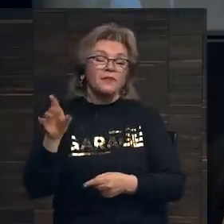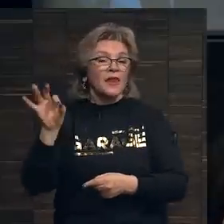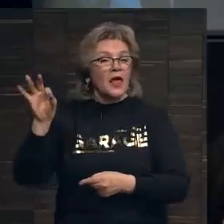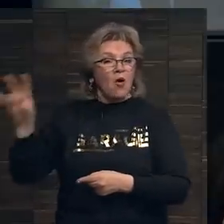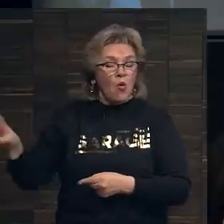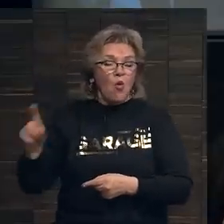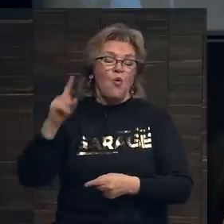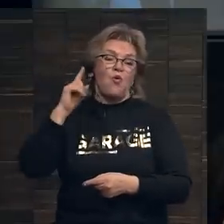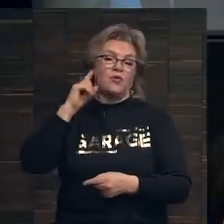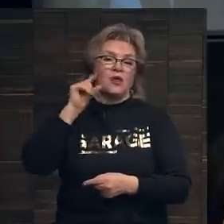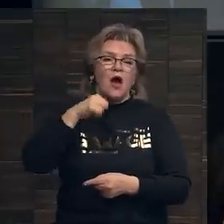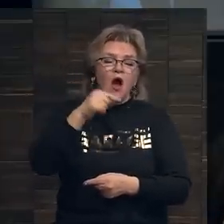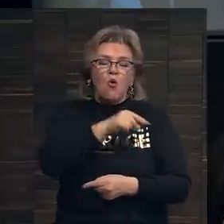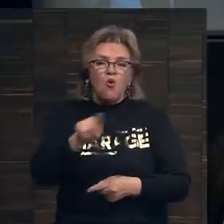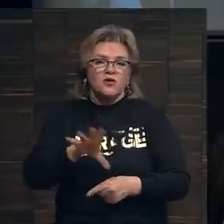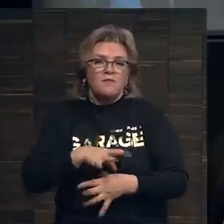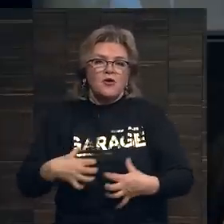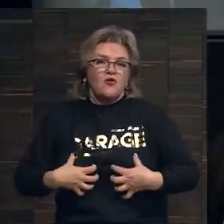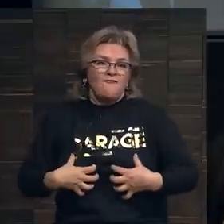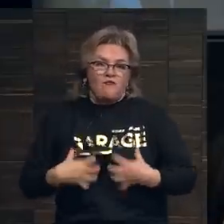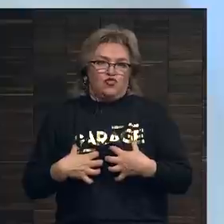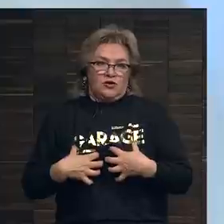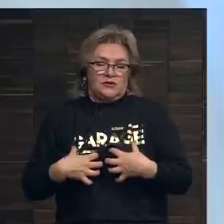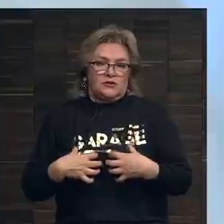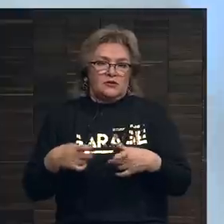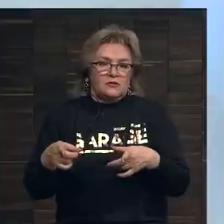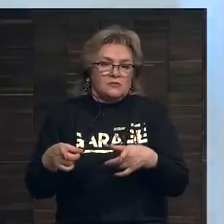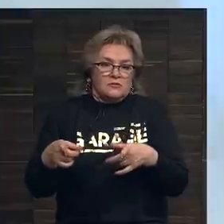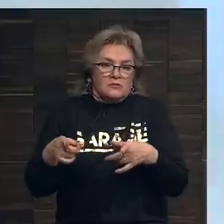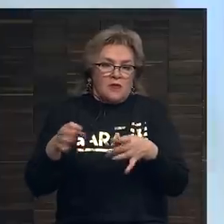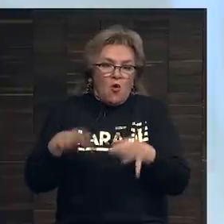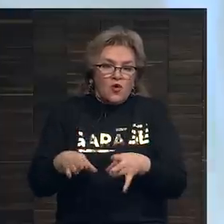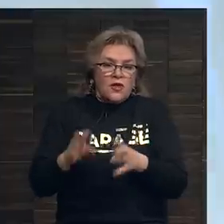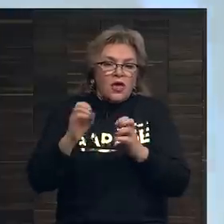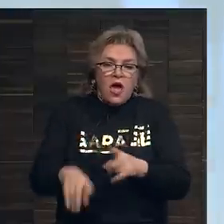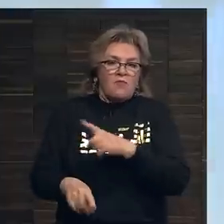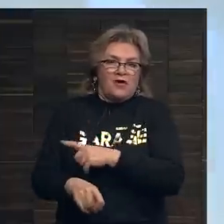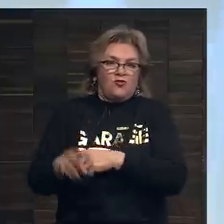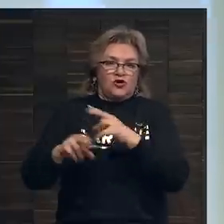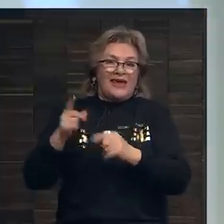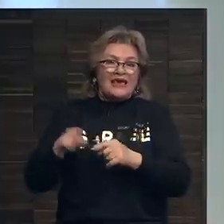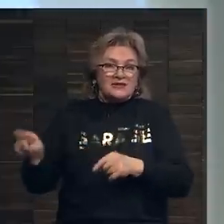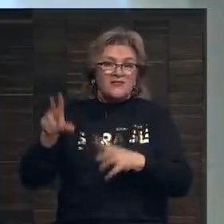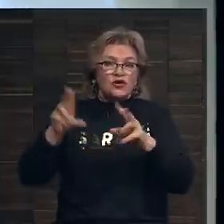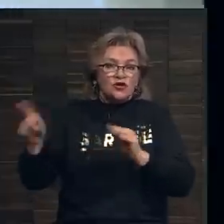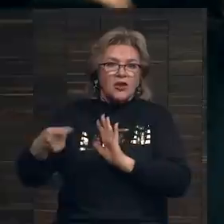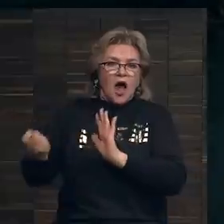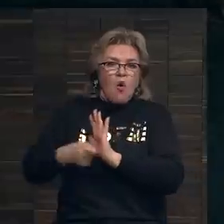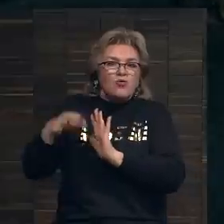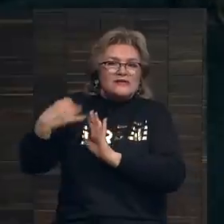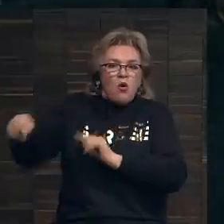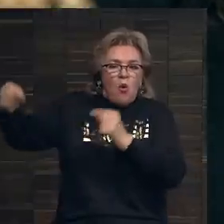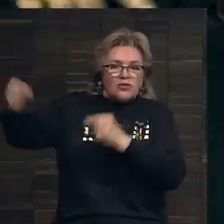он целые годы был в ужасе от того, кем его считают, потому что если его считают аукционным